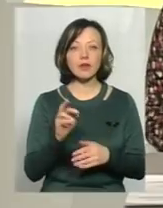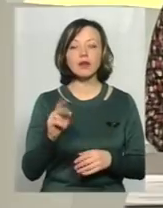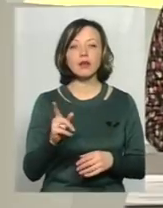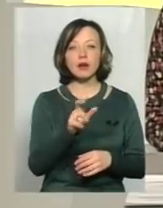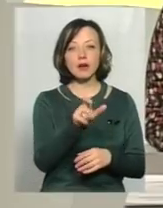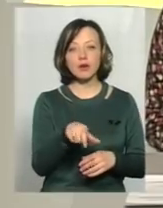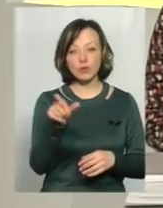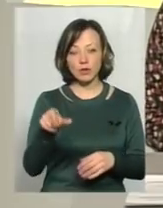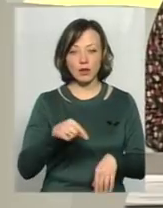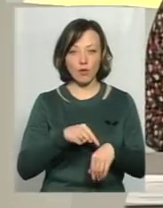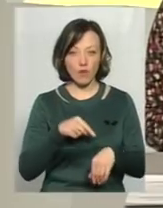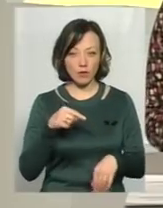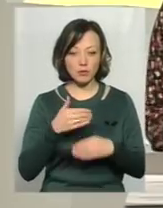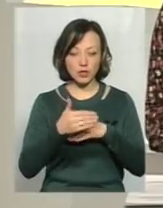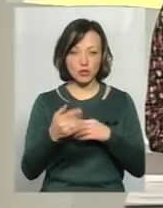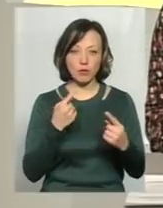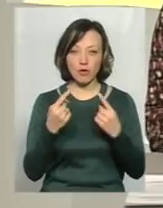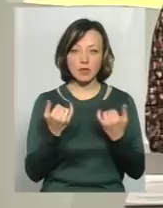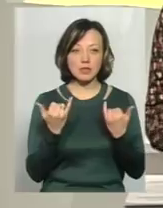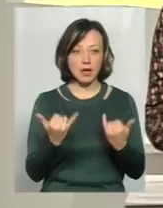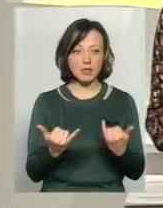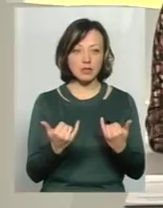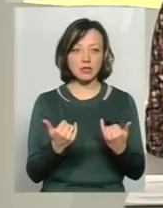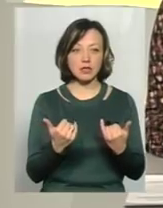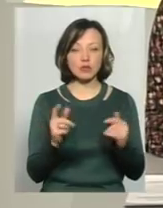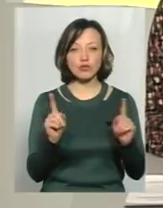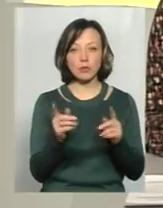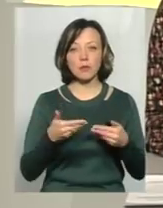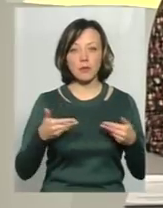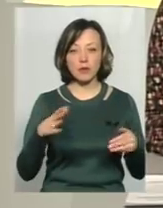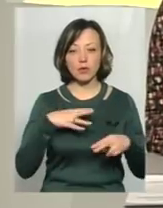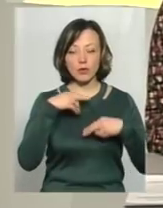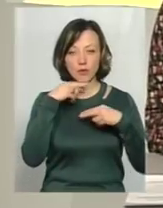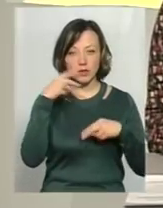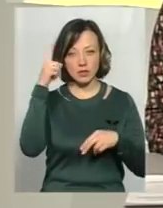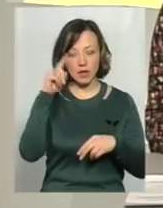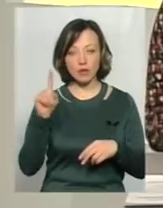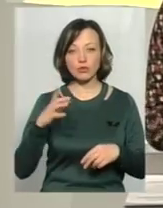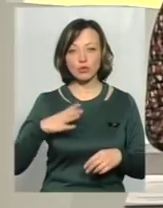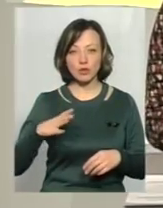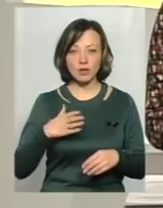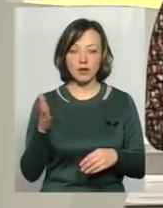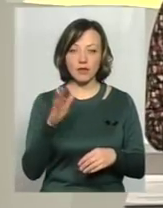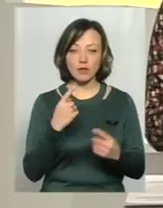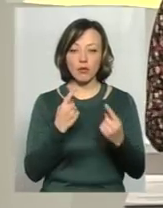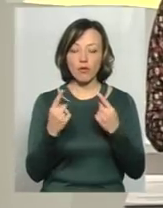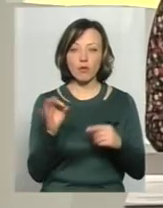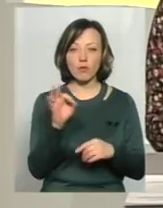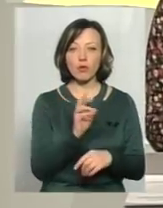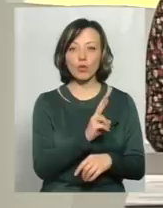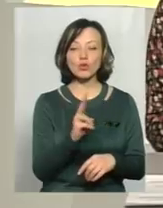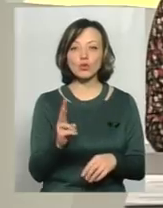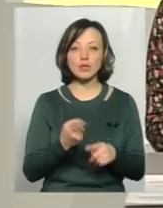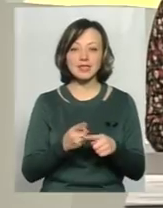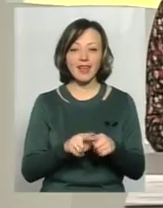поговоримо трошки пізніше. А зараз, щоб ми були пильніші і знали, чого очікувати, давайте поговоримо про те, хто ж він